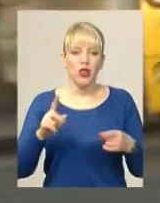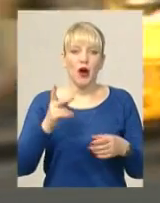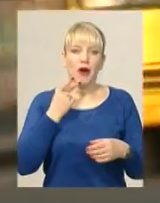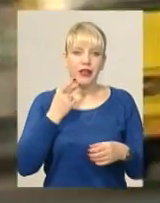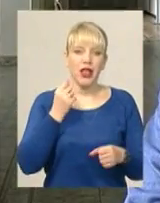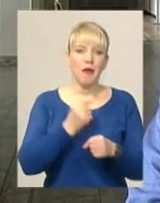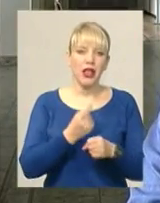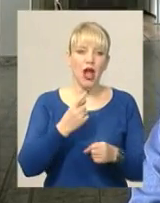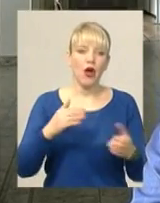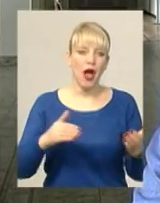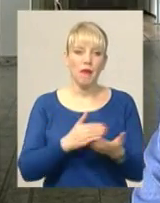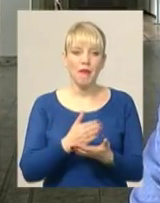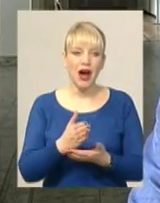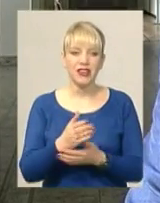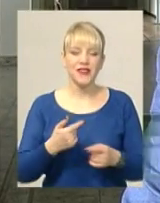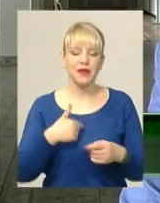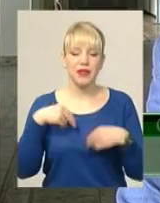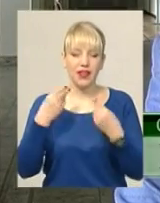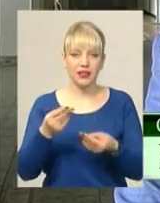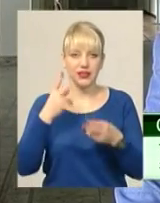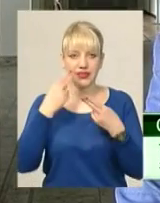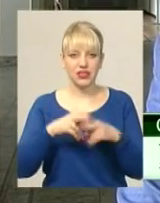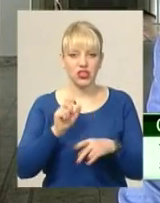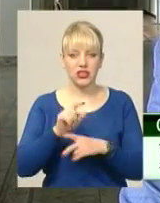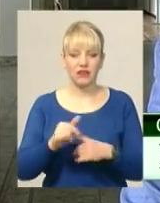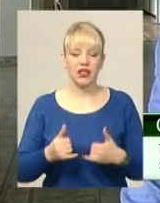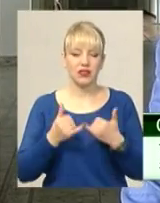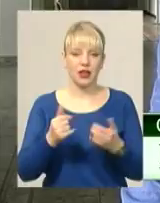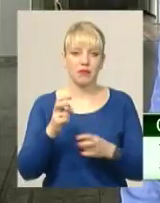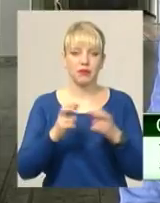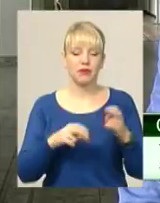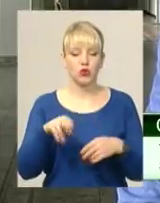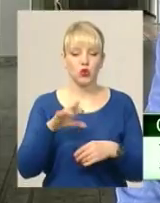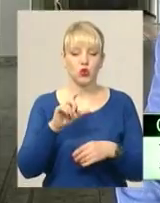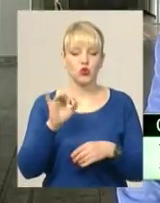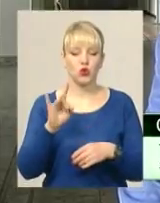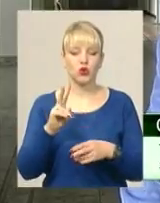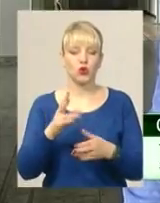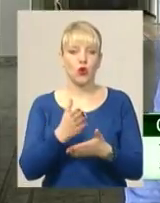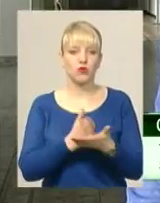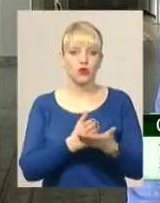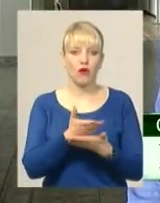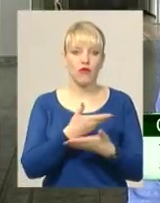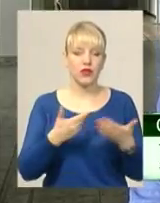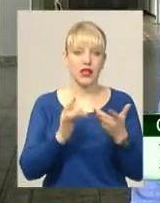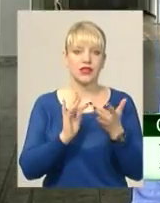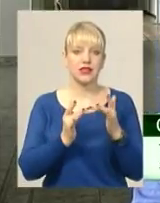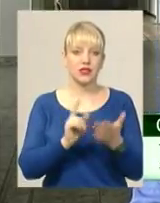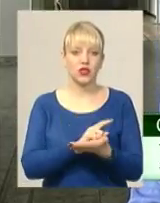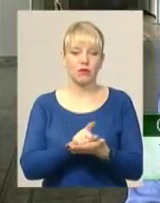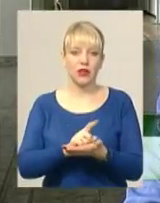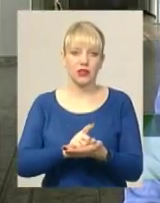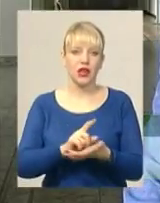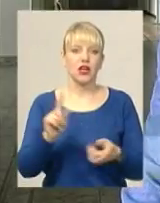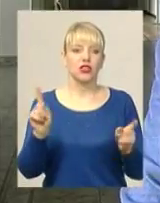маршруті. Ми послали технічне завдання до підприємства «Дозор», яке обслуговує нас саме GPS-навігацію, щодо підшиття